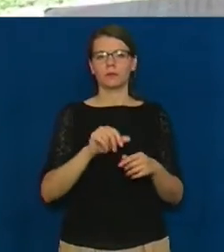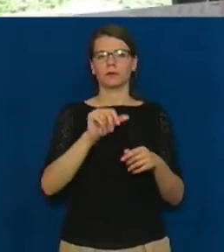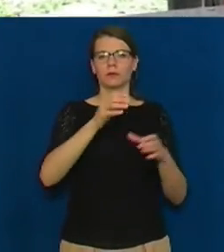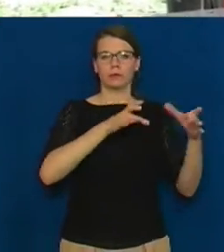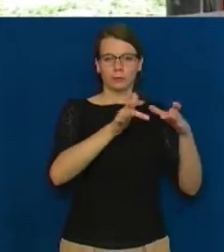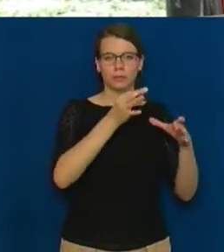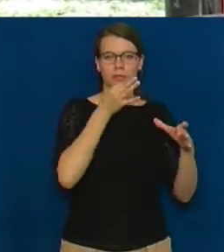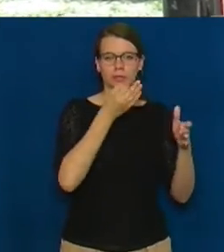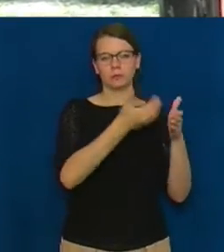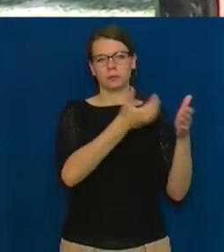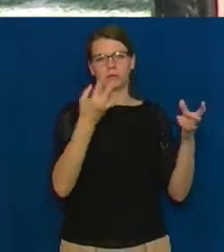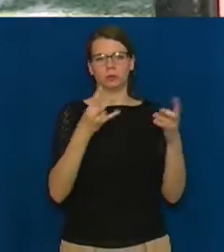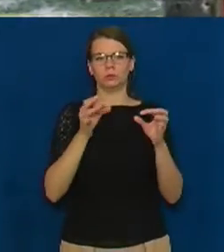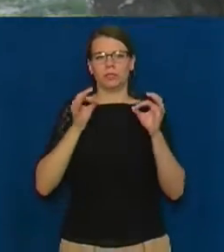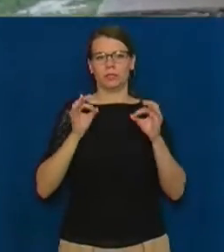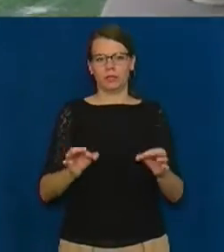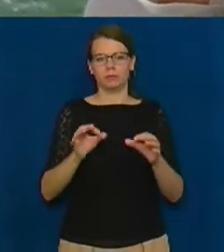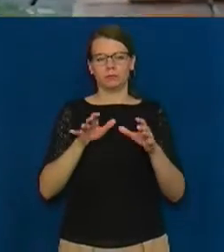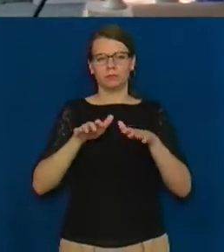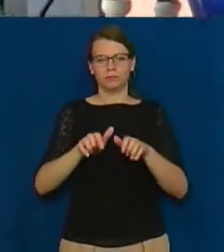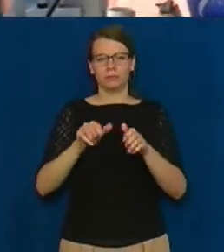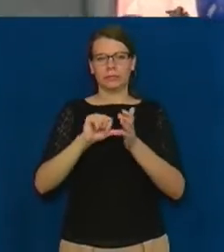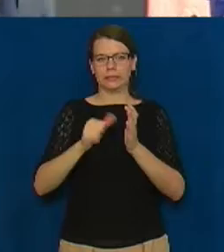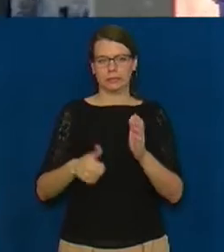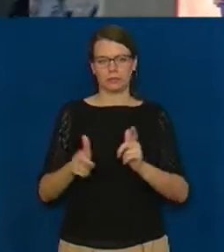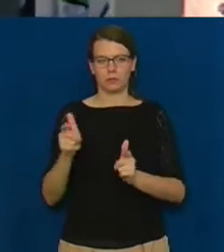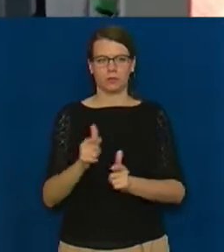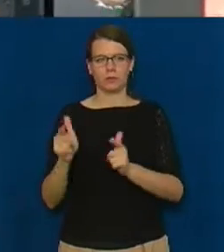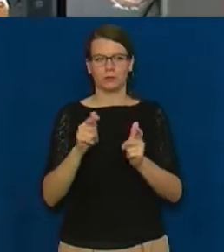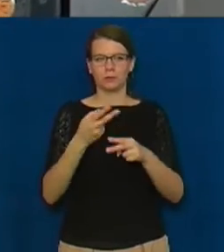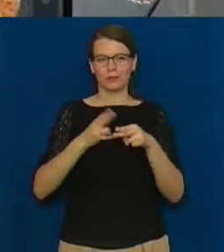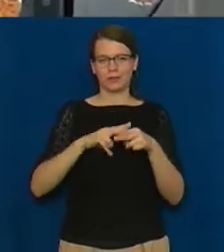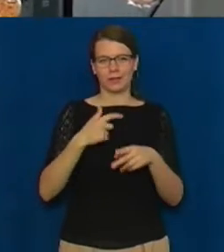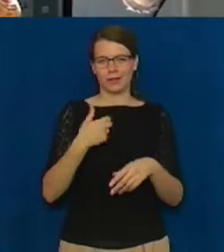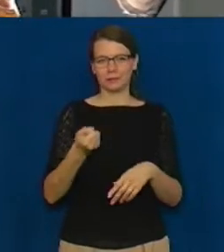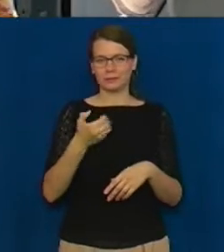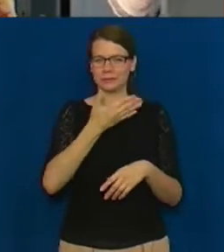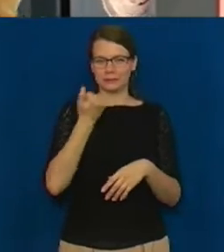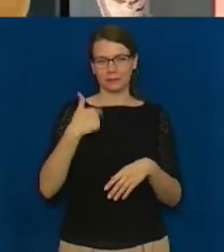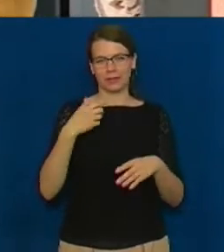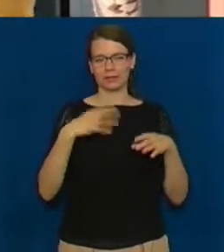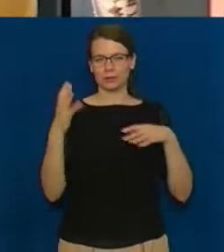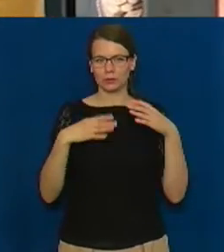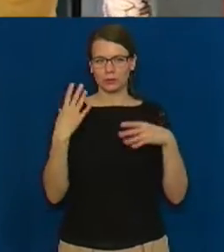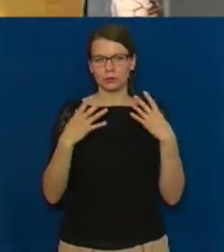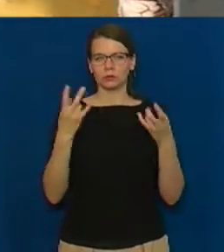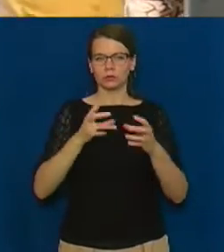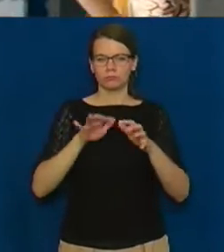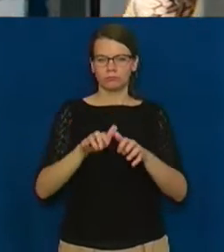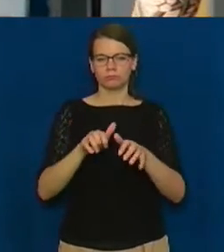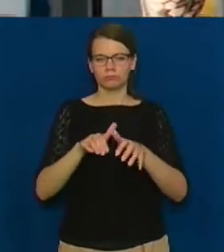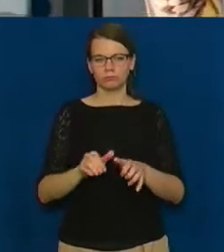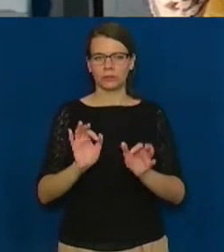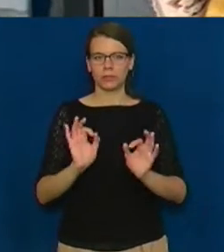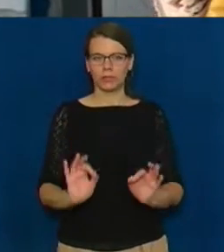важливо правильно витисити глину. Я не думаю, що мені не важливо це робити. Тому що якщо там залишиться повітря, і далі ви будете гончарувати,